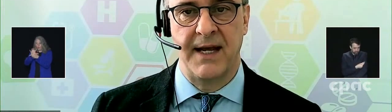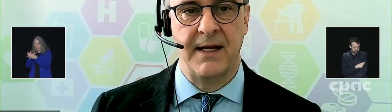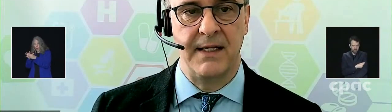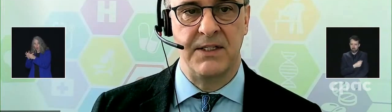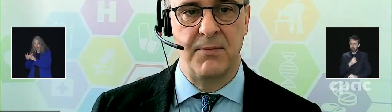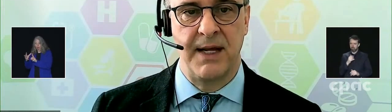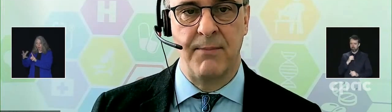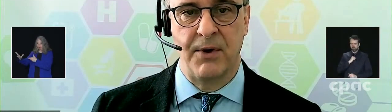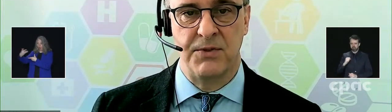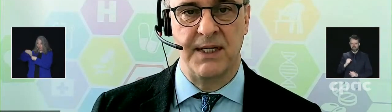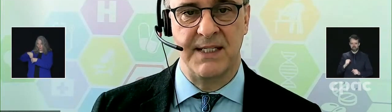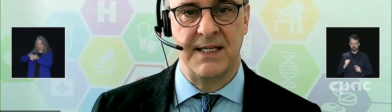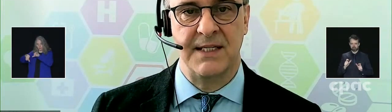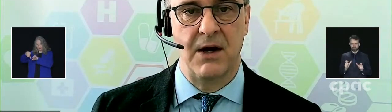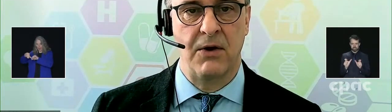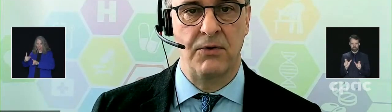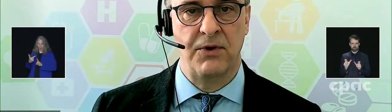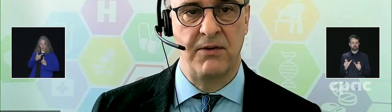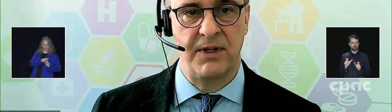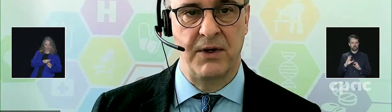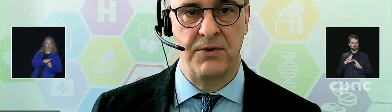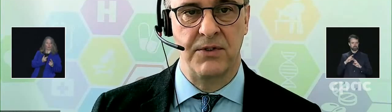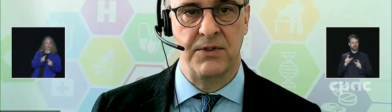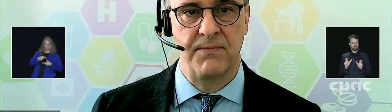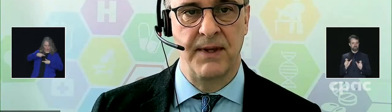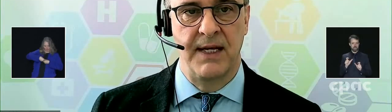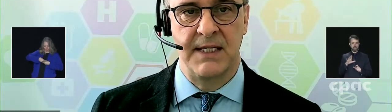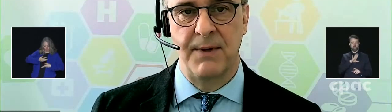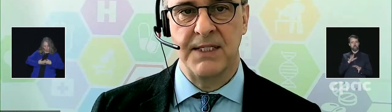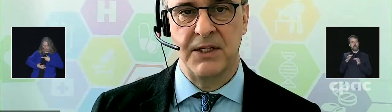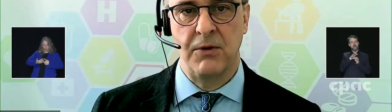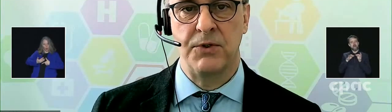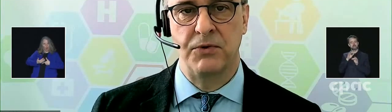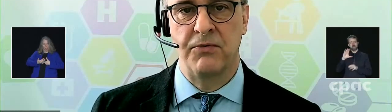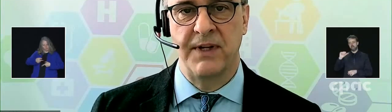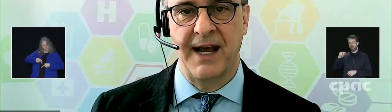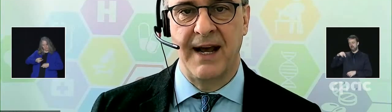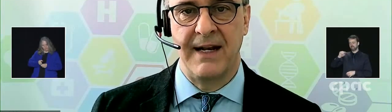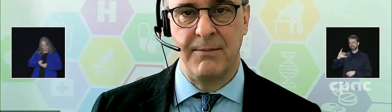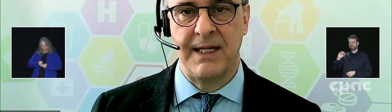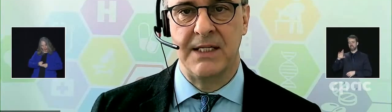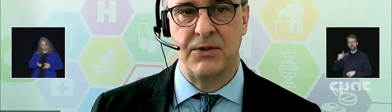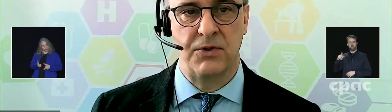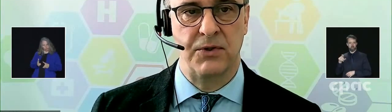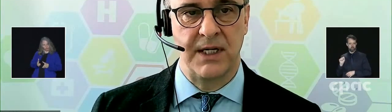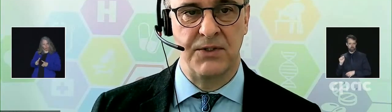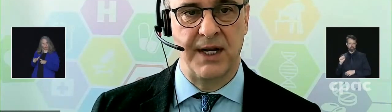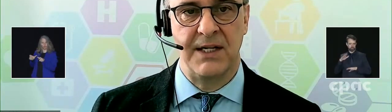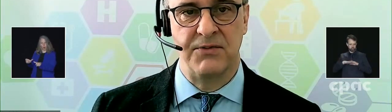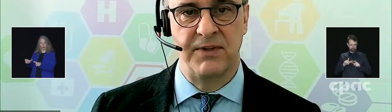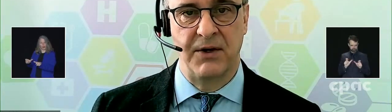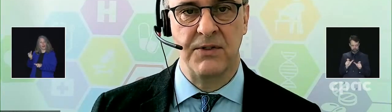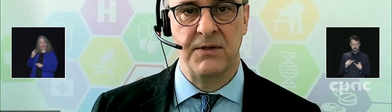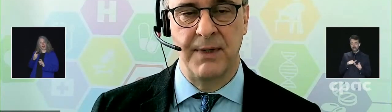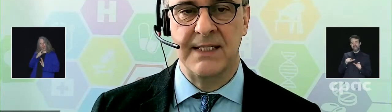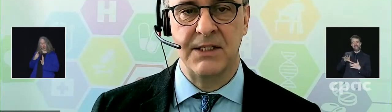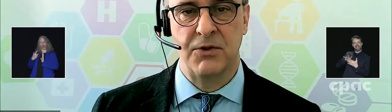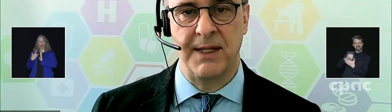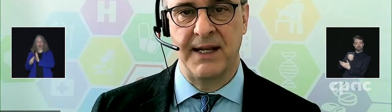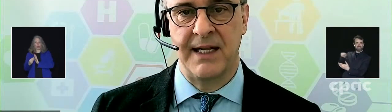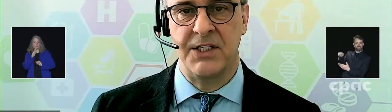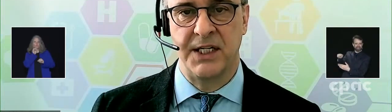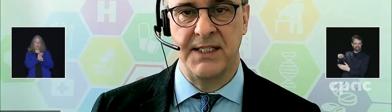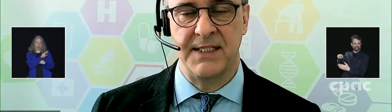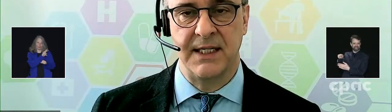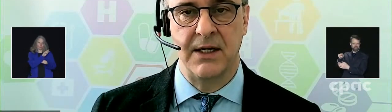immunitaire qui se met à produire des anticorps contre le virus. Ces particules pseudo-virales émitent la structure naturelle du virus, mais